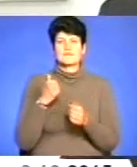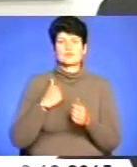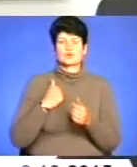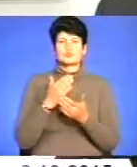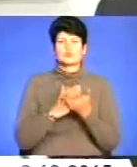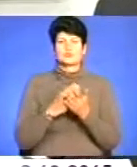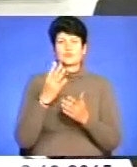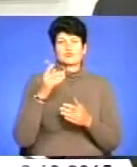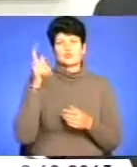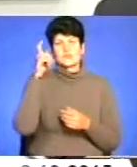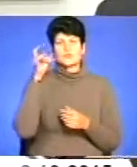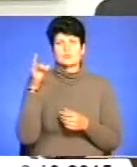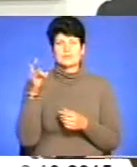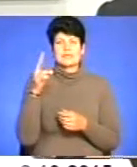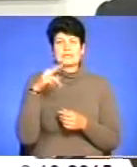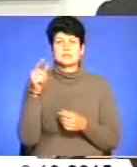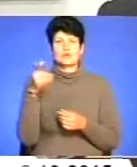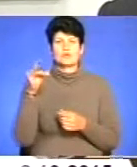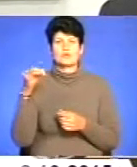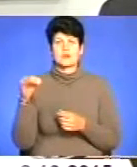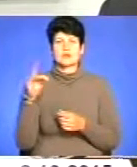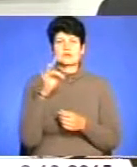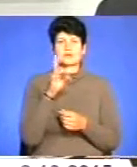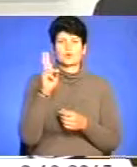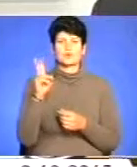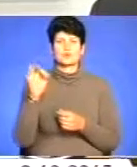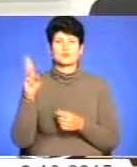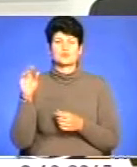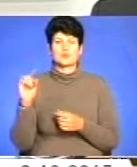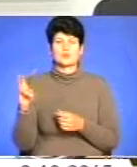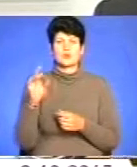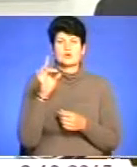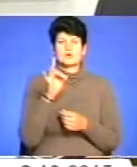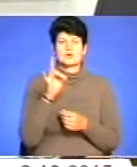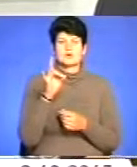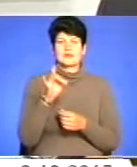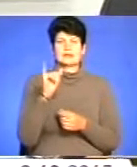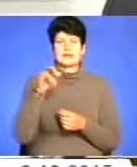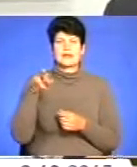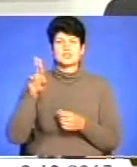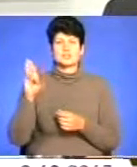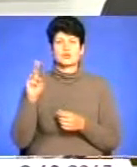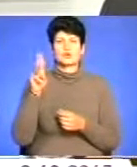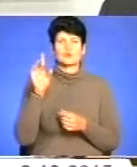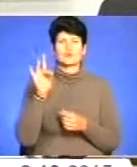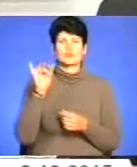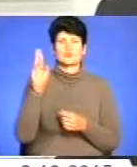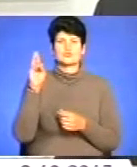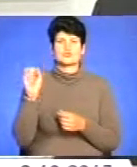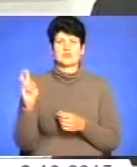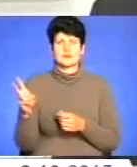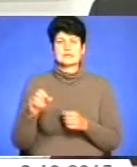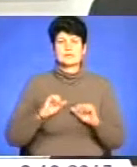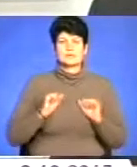Чорківському районі. Це Денис Громовий, це Руслан Кутюк, це Роман Неляшенко і Рушак. Стараємося